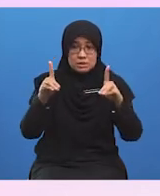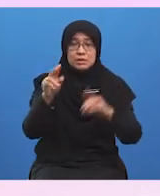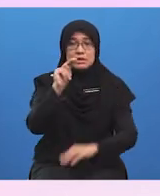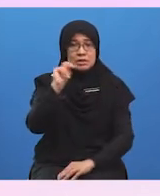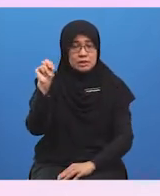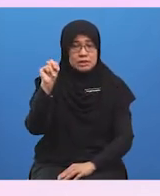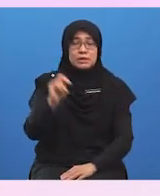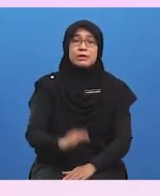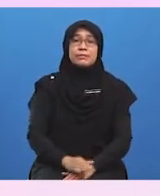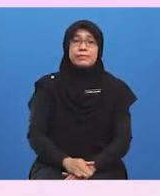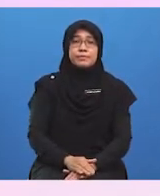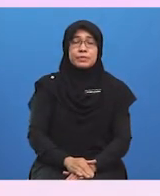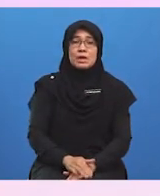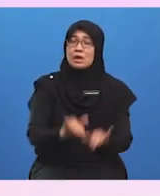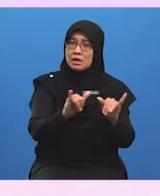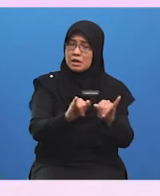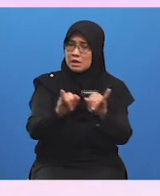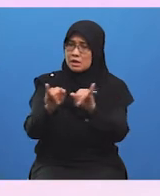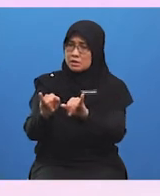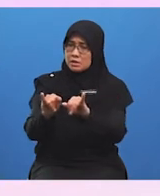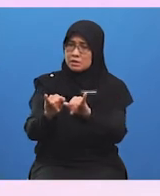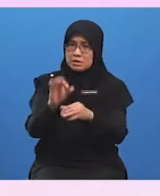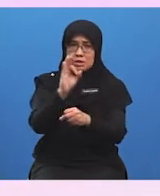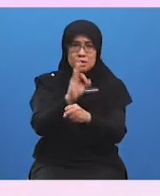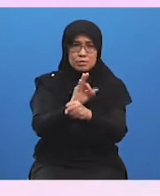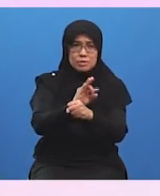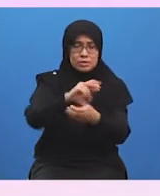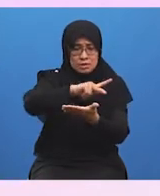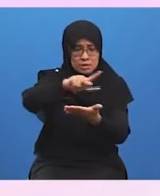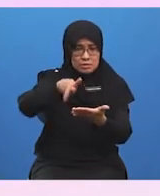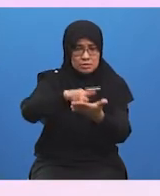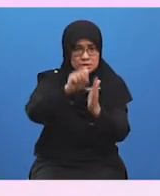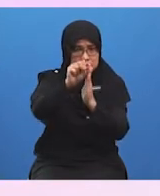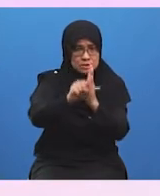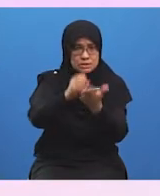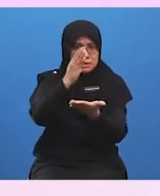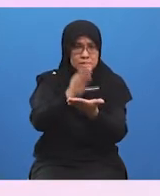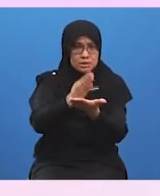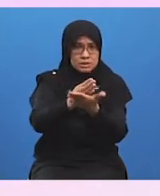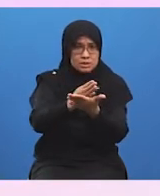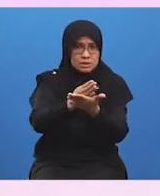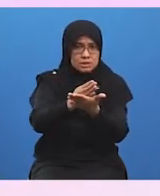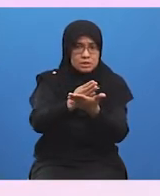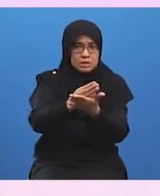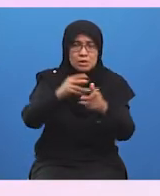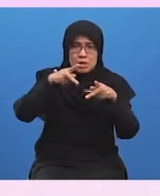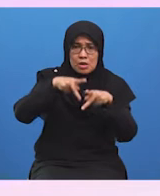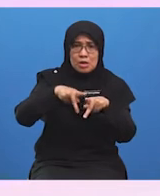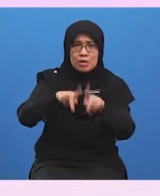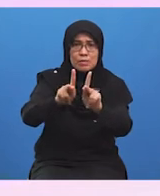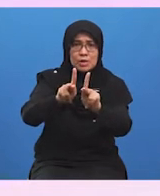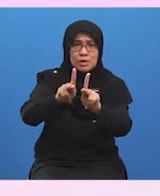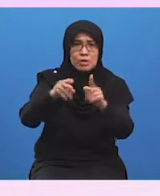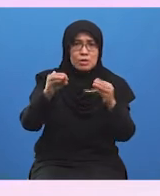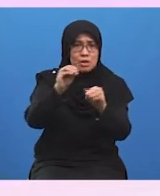Ia juga berfungsi sebagai pusat sehenti yang mengendalikan peluang perniagaan bagi PKS